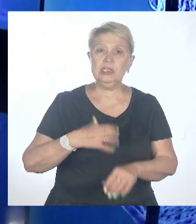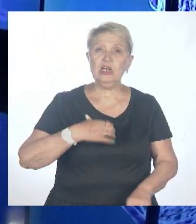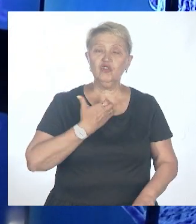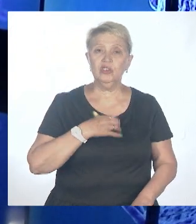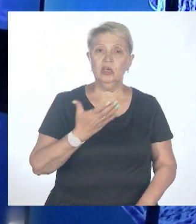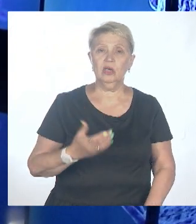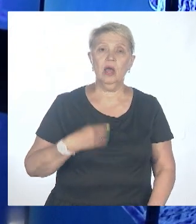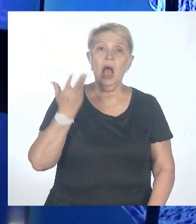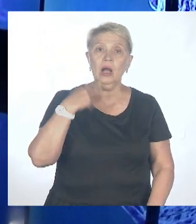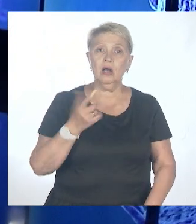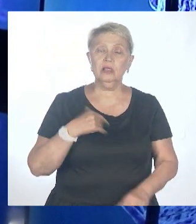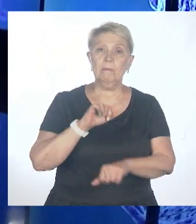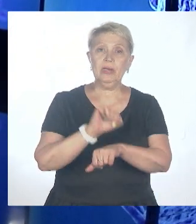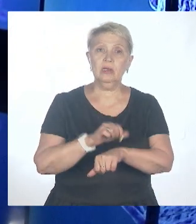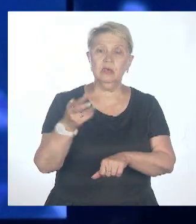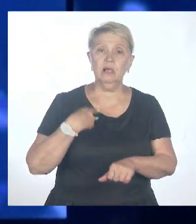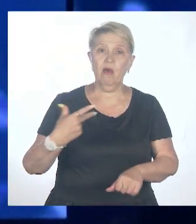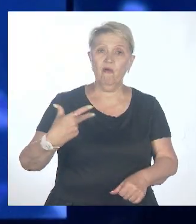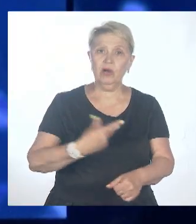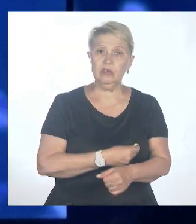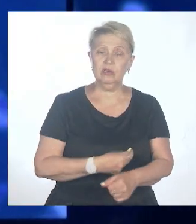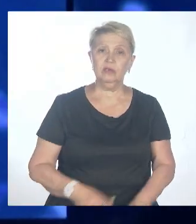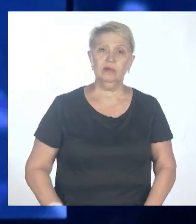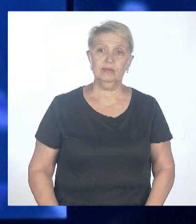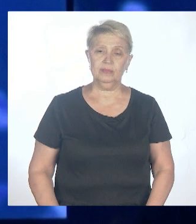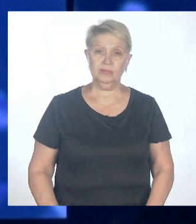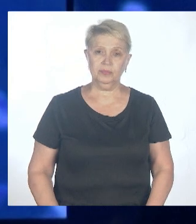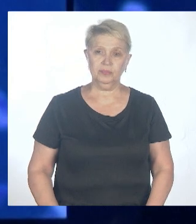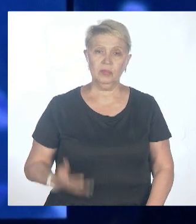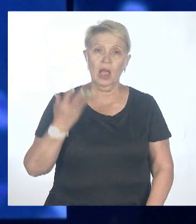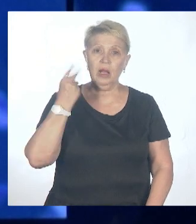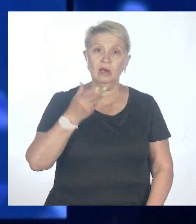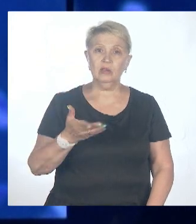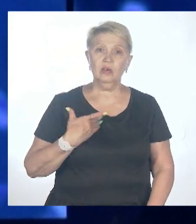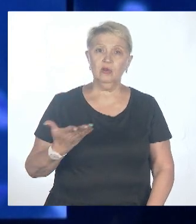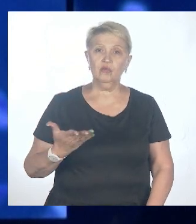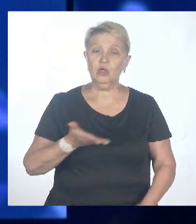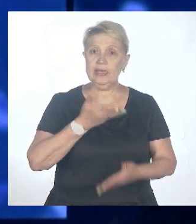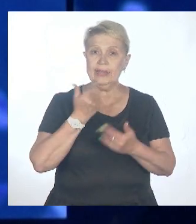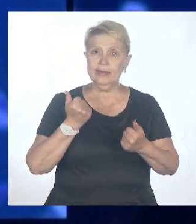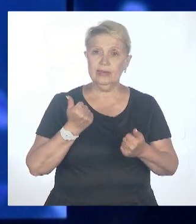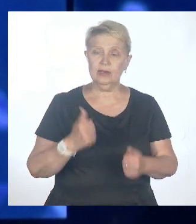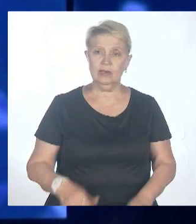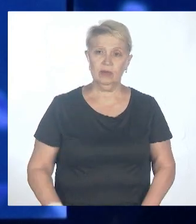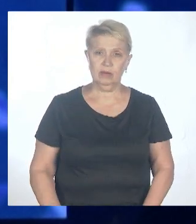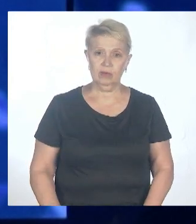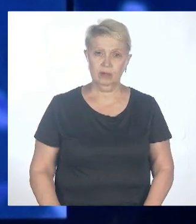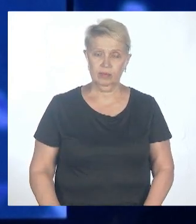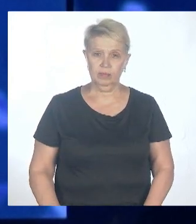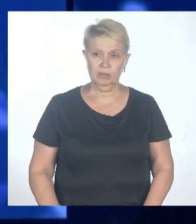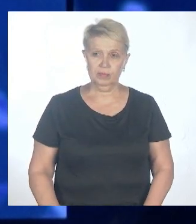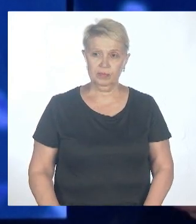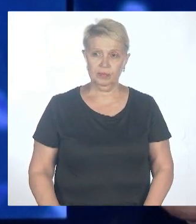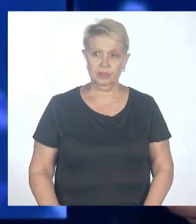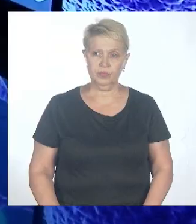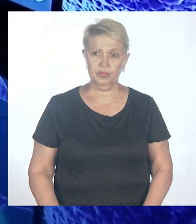вакцинацию, в том числе и из этих соображений, что когда ее уже нет, вот просто не осталось. Да,